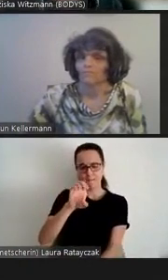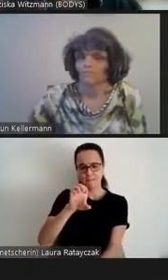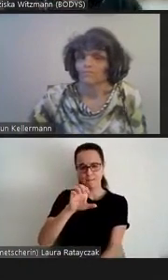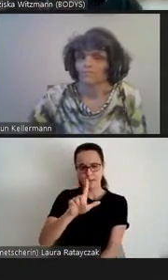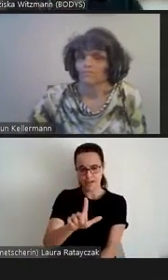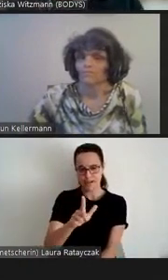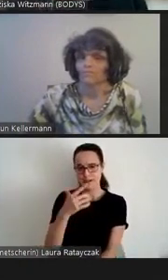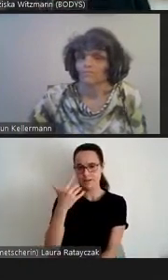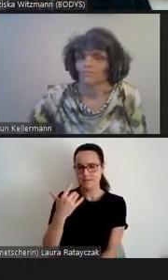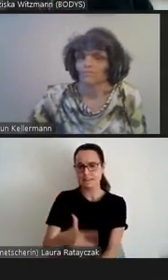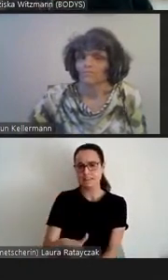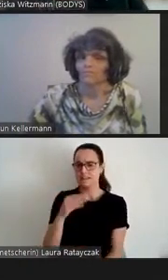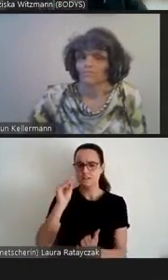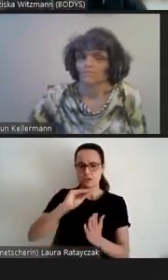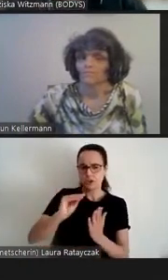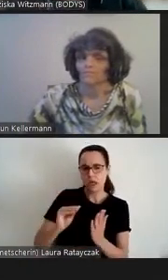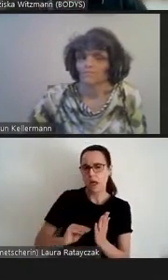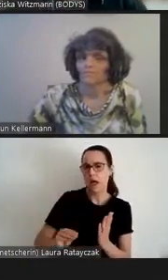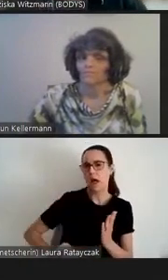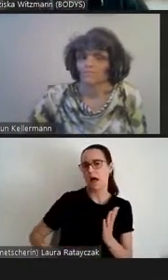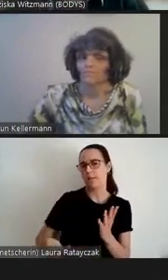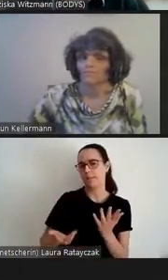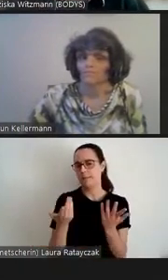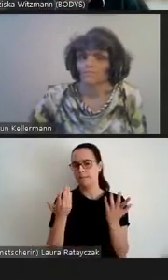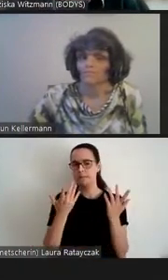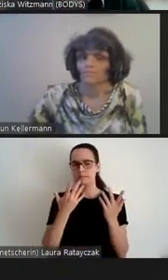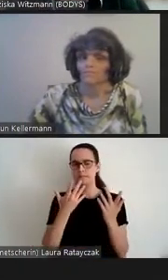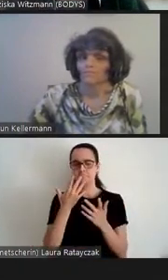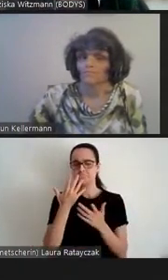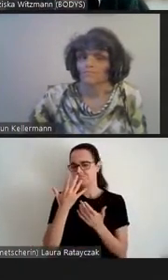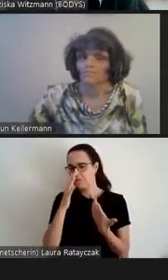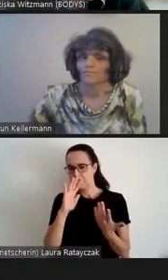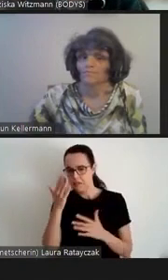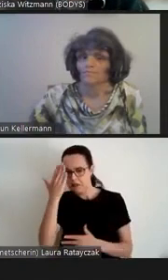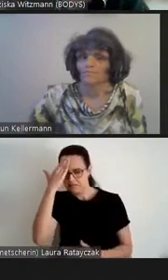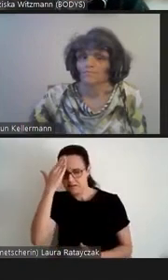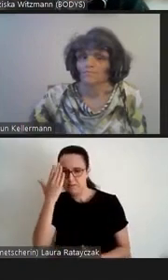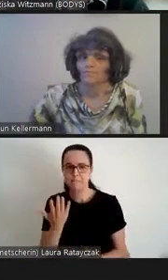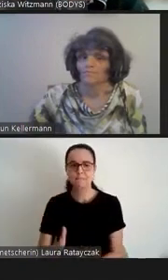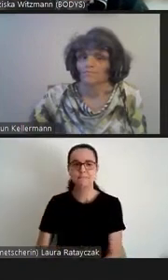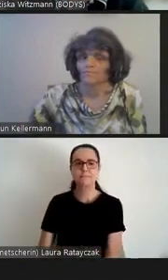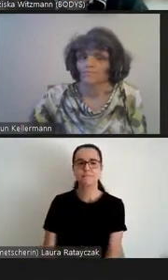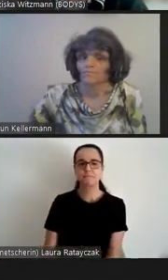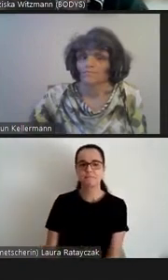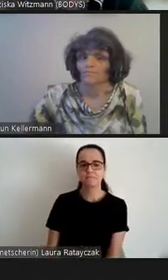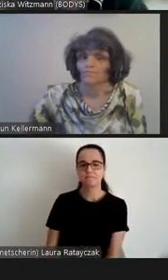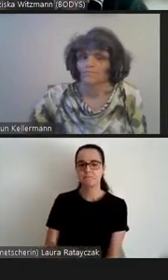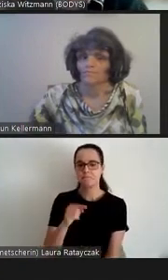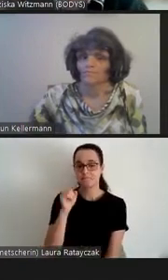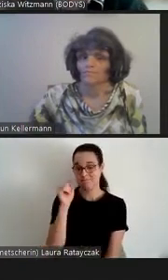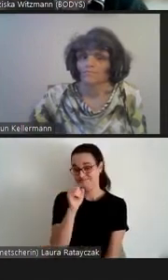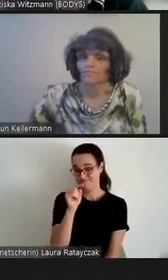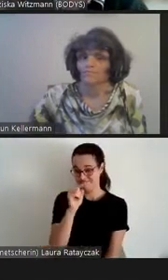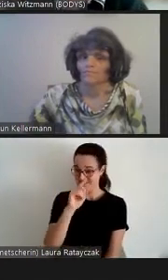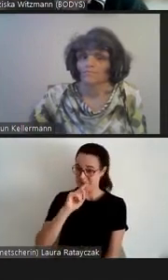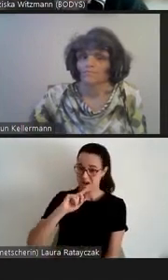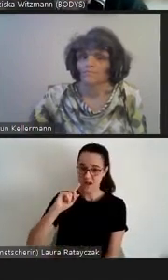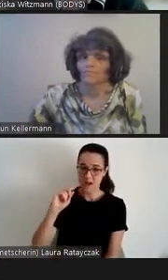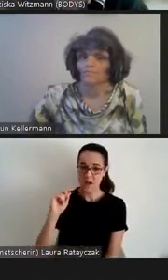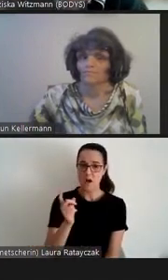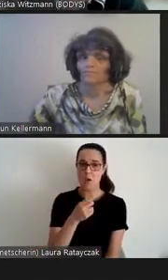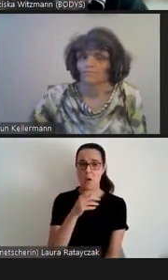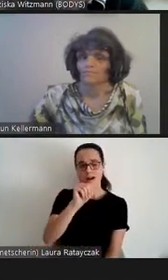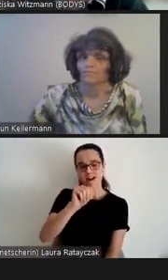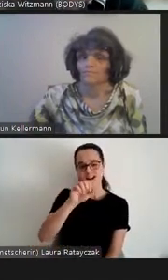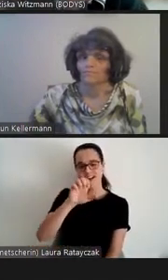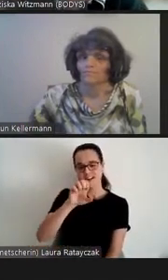Miegel und den gleichen Meerfuchs und so weiter. dort wird notiert, dass dieser Aesop